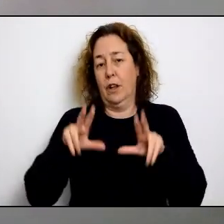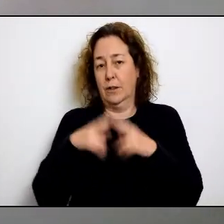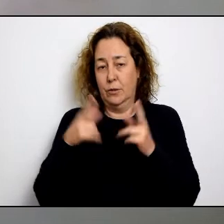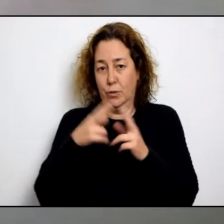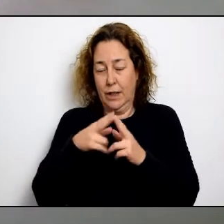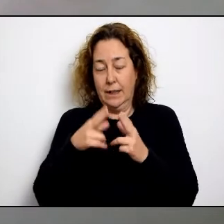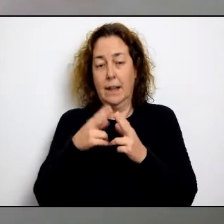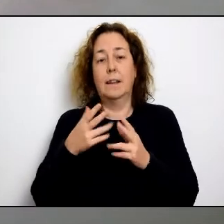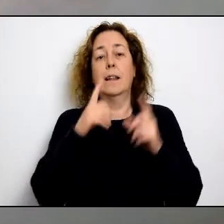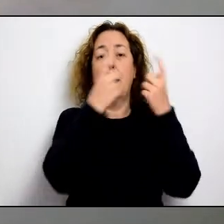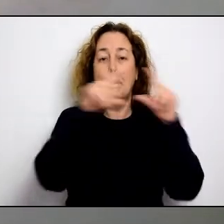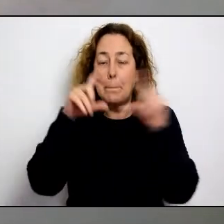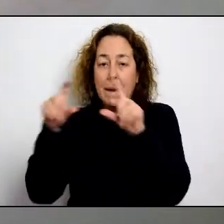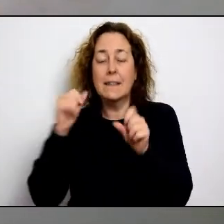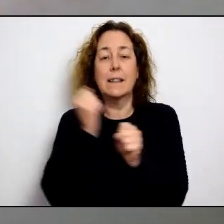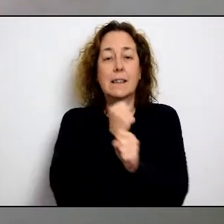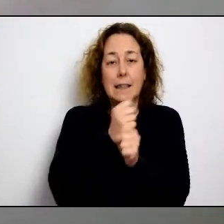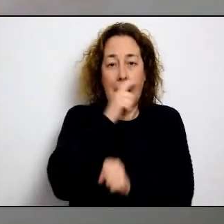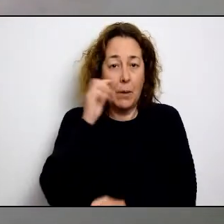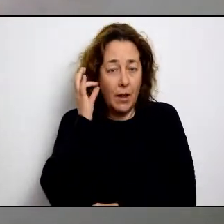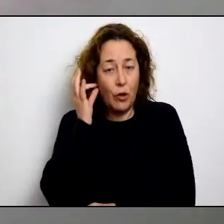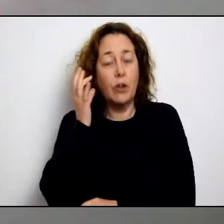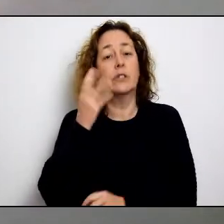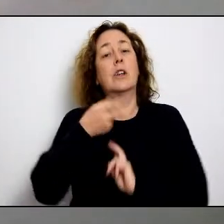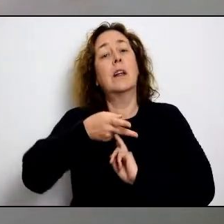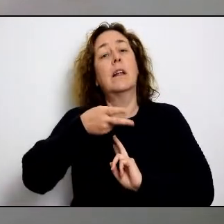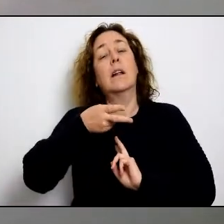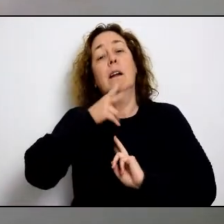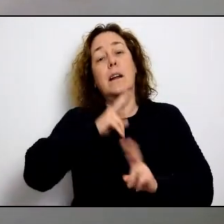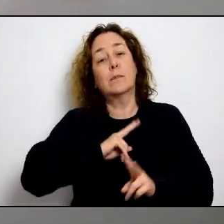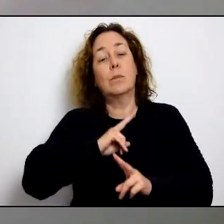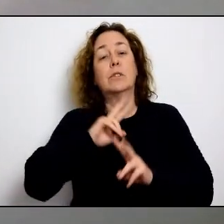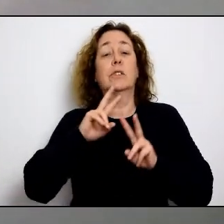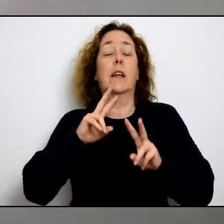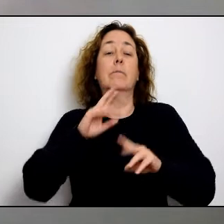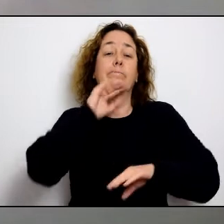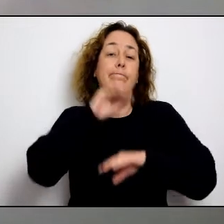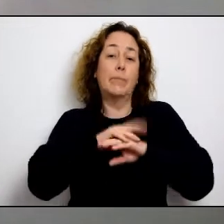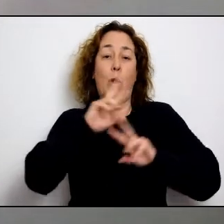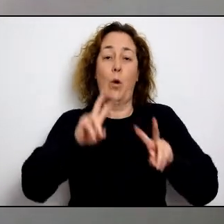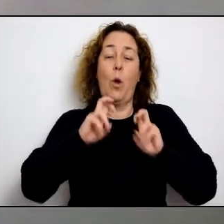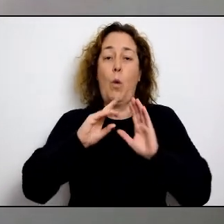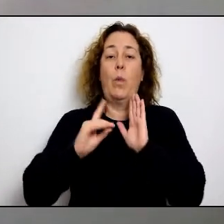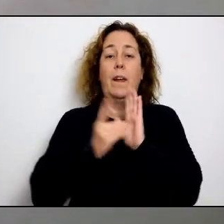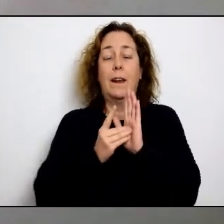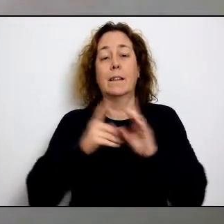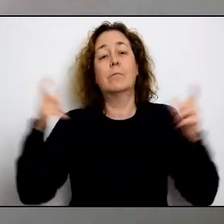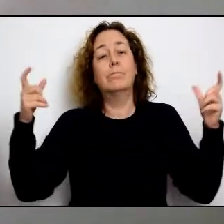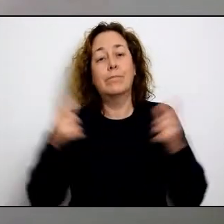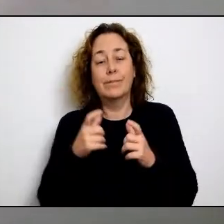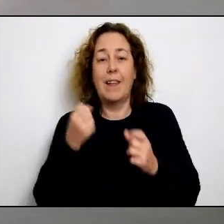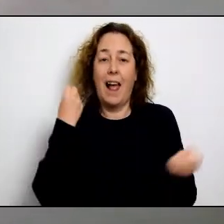a aquest decret. I vull agrair la resposta que s'ha tingut per part de tota la societat, especialment per part d'empreses, treballadors i treballadores,